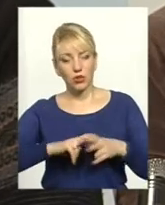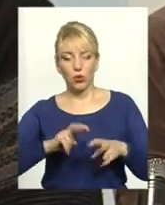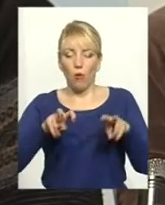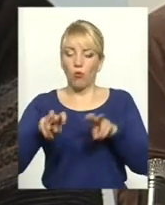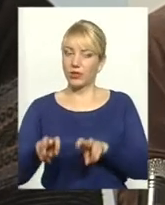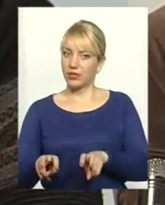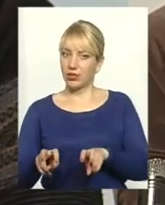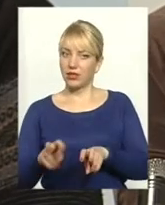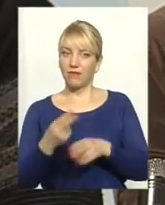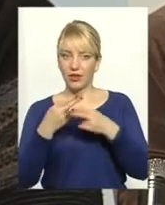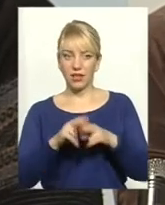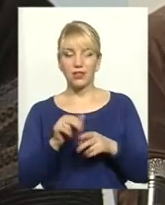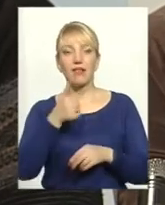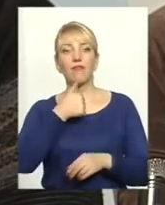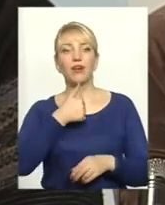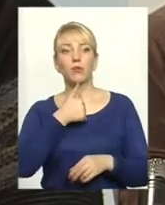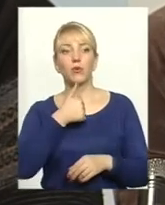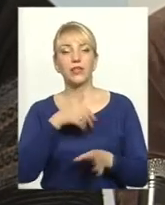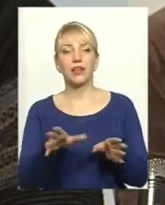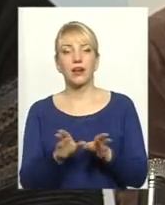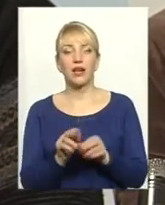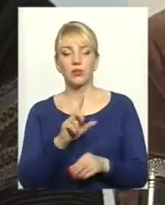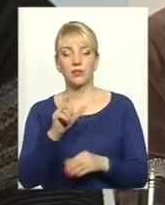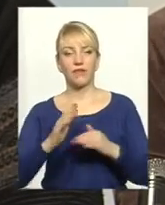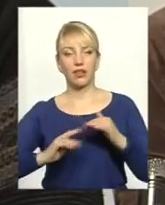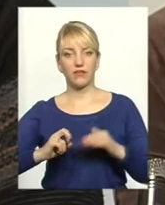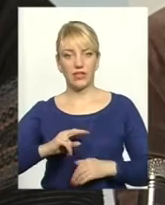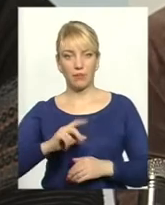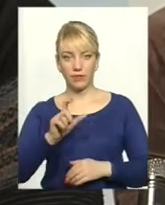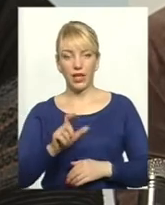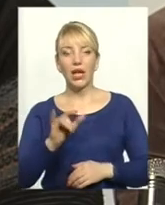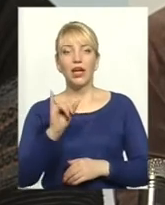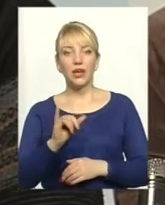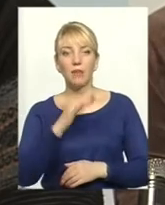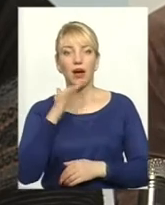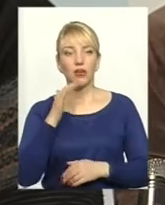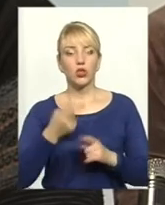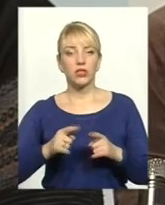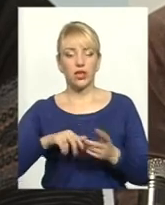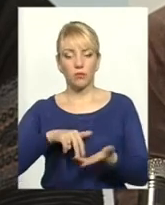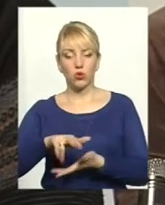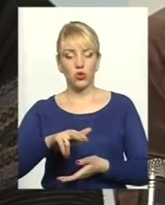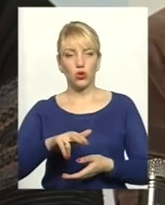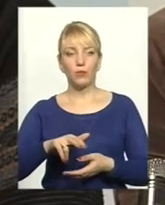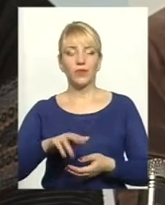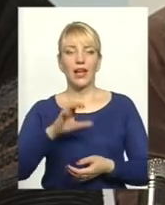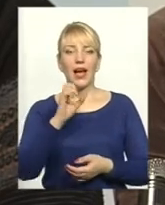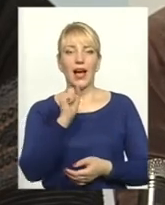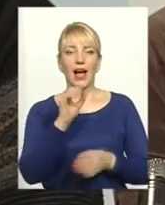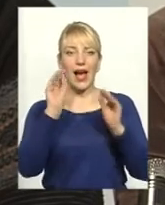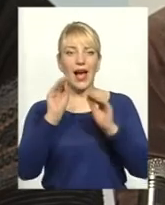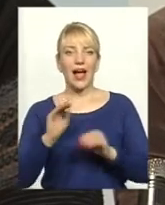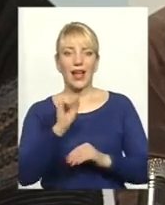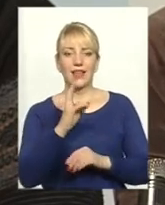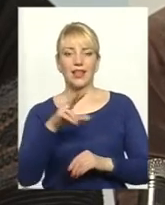ній і навіть випробувати її разом з фахівцем. Багато з них пройшло анкетування і вже виявило